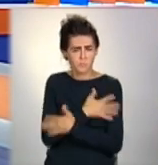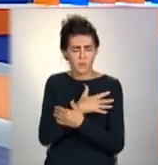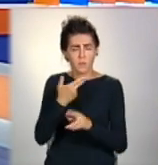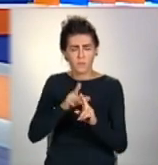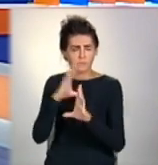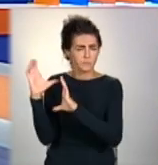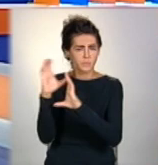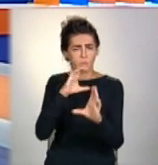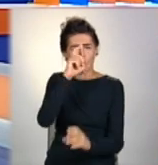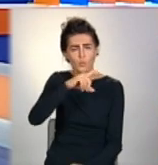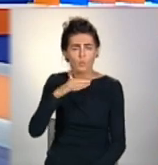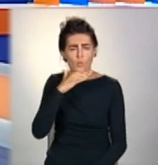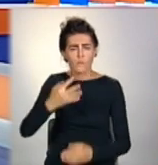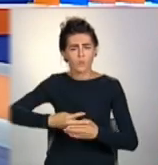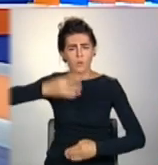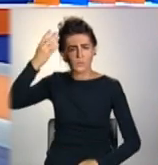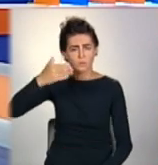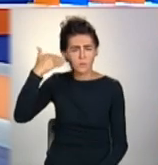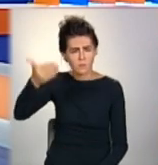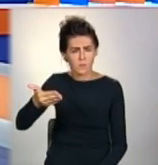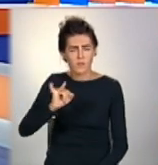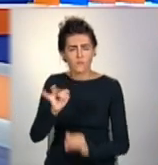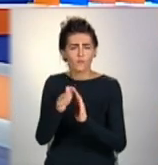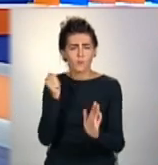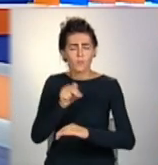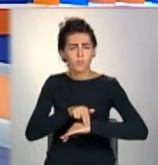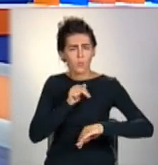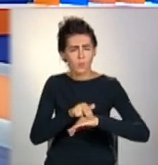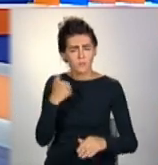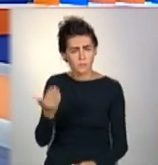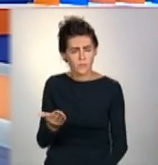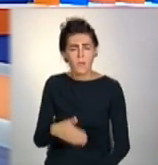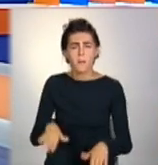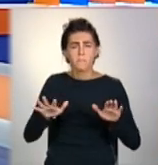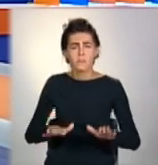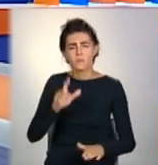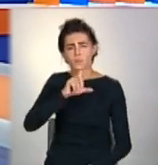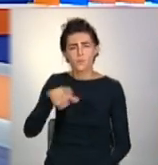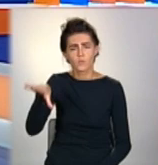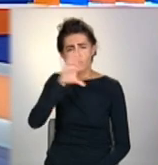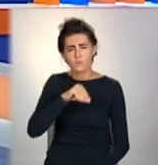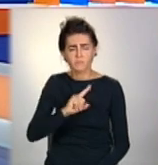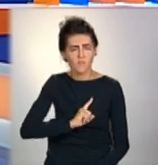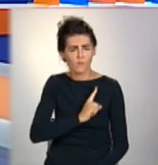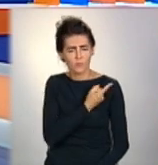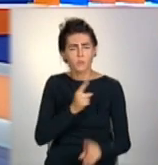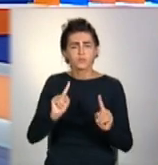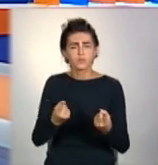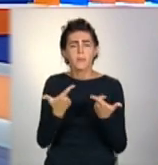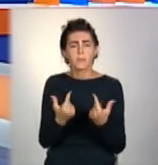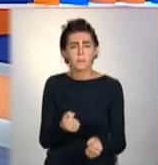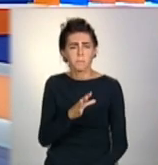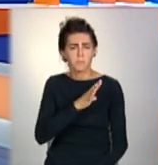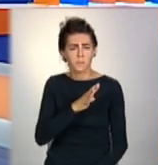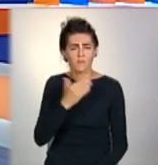зафільмували мешканці багатоповерхівки навпроти і викликали поліцію. Місцеві наплохані і обурені. Де ж у цей